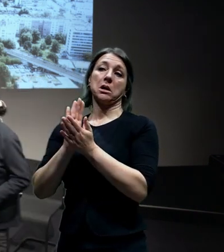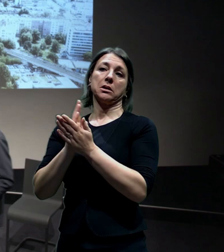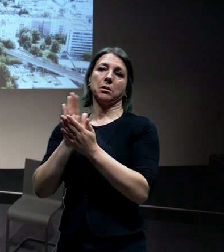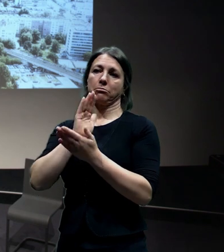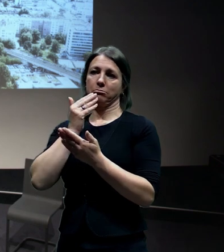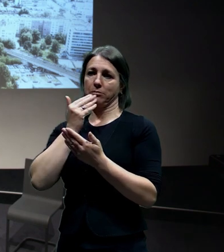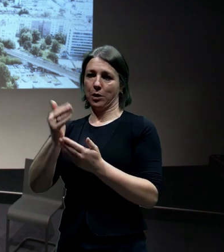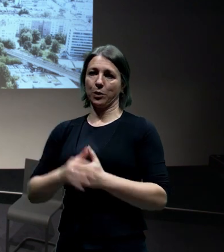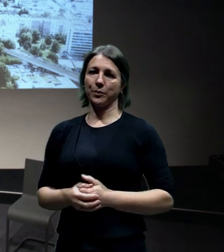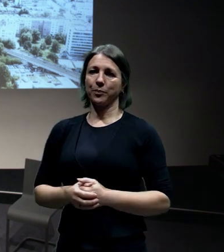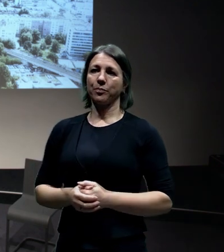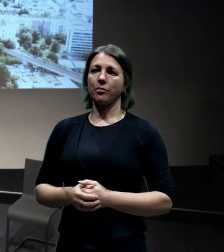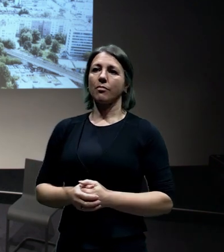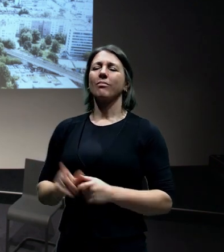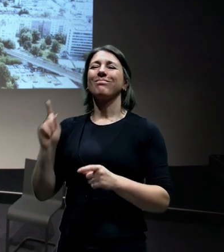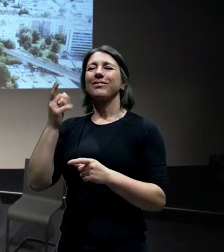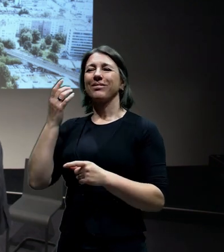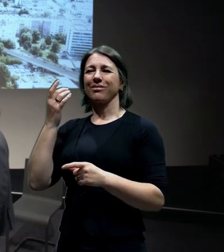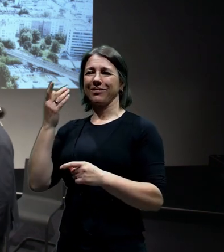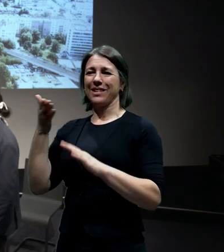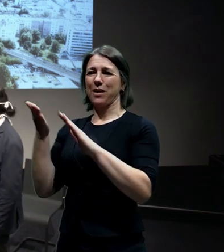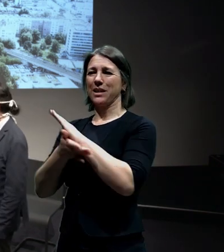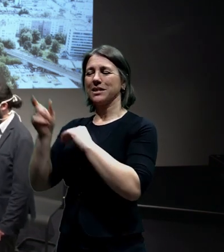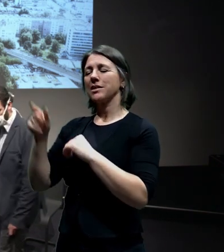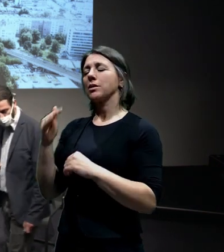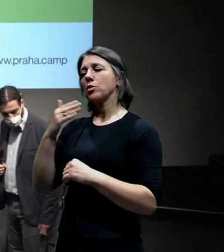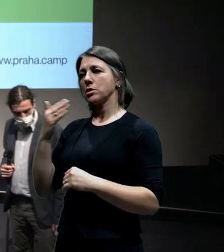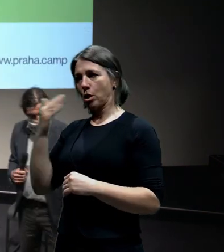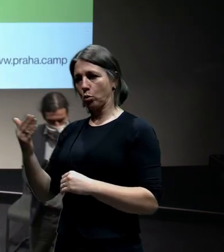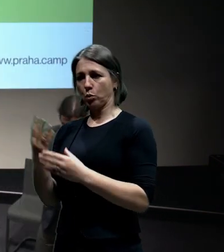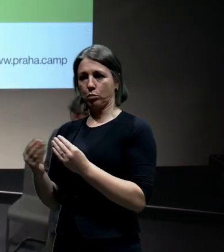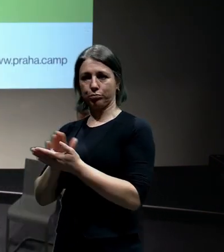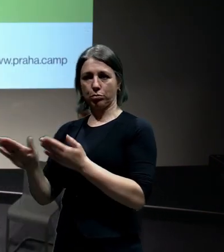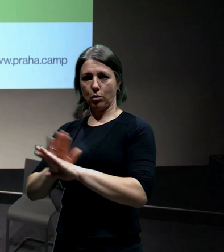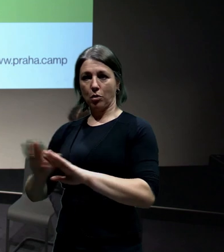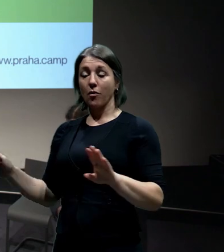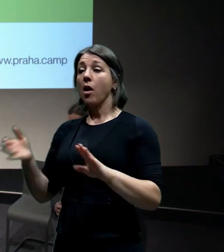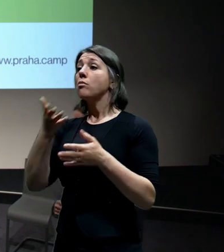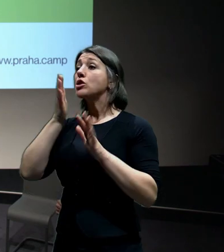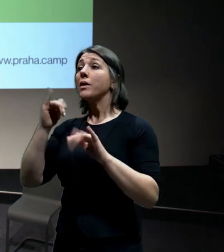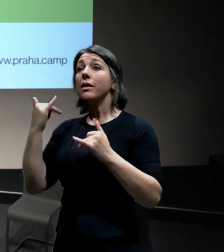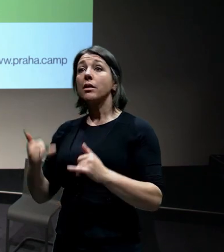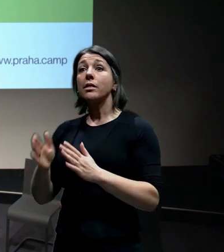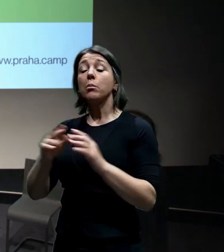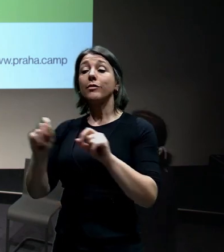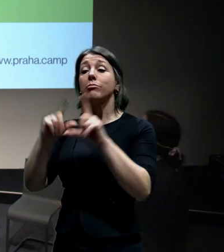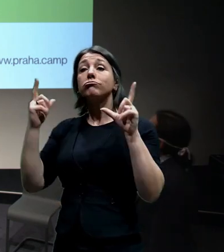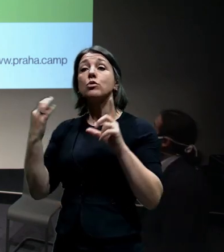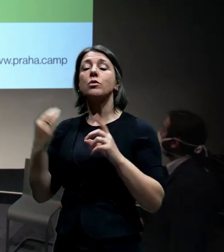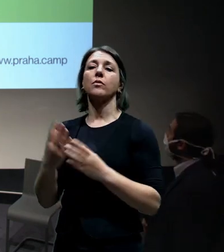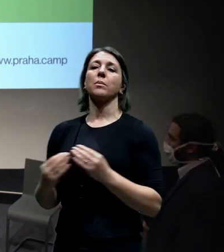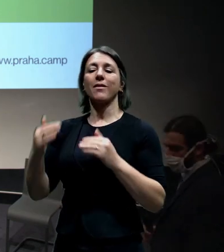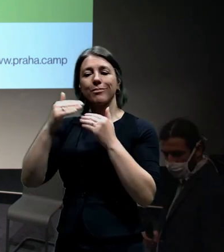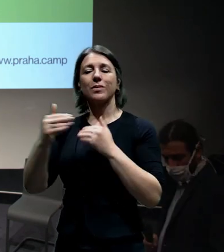Já panu náměstkovi moc děkuju. Teďka, pokud jste se zrovna teď připojili, tak sledujete Velké změny Prahy s Petrem